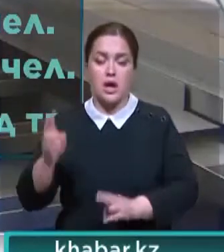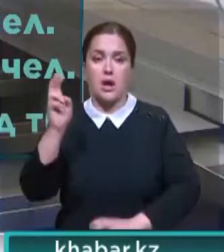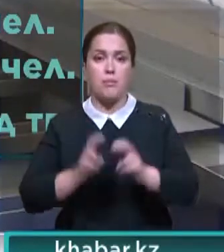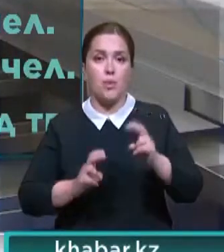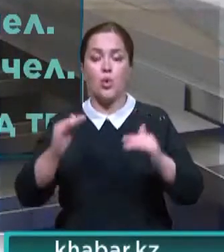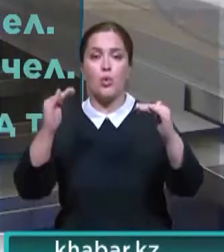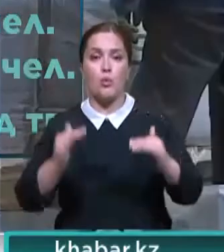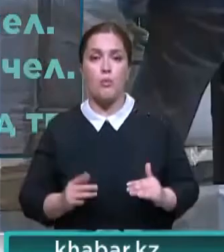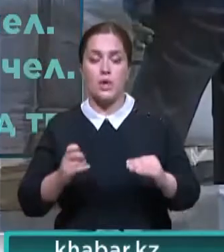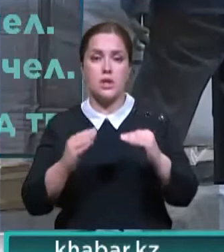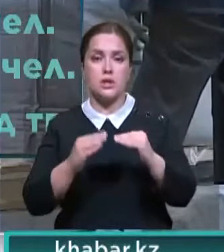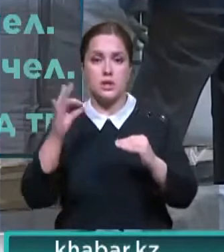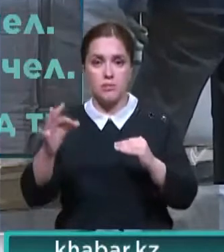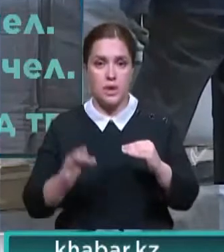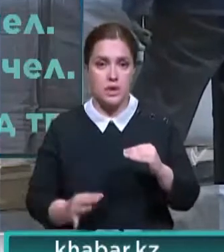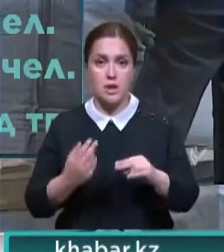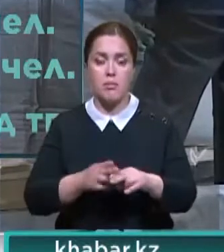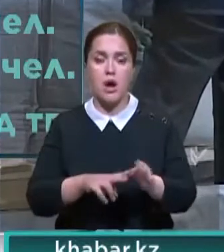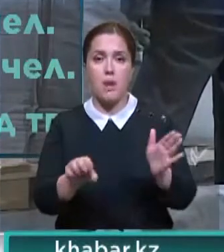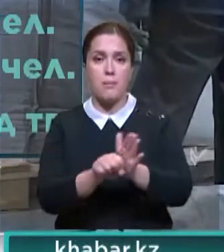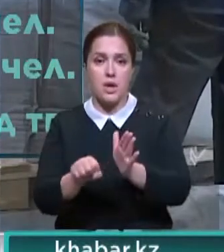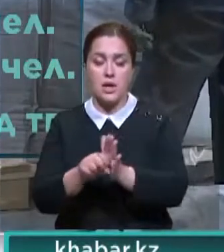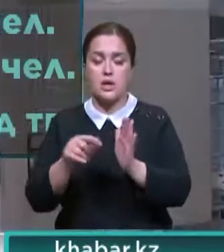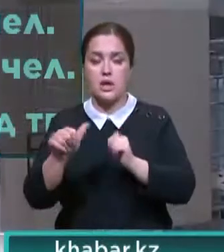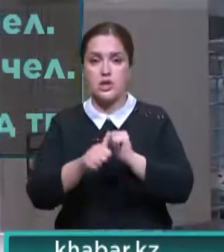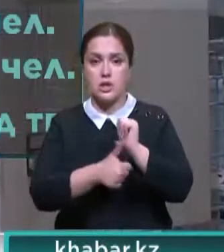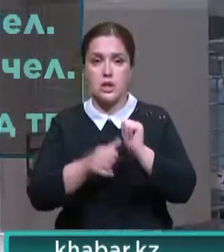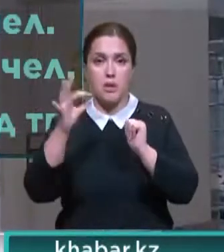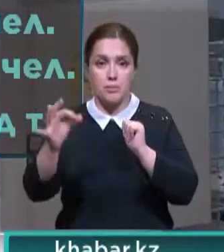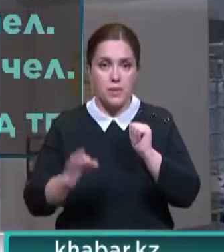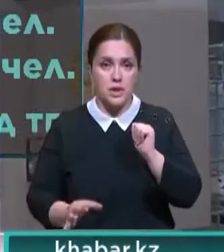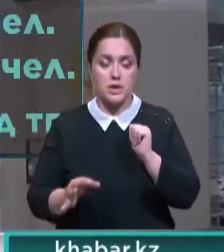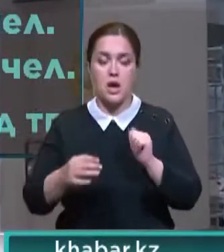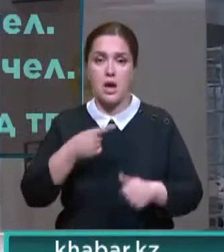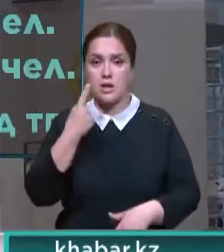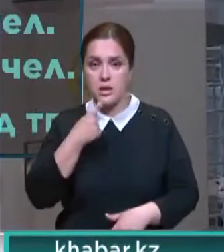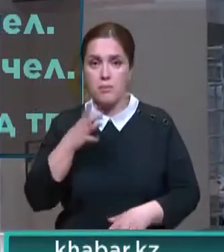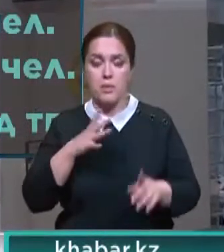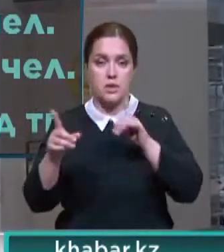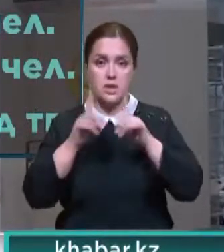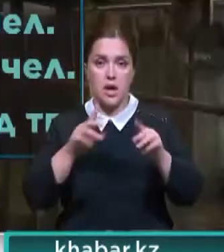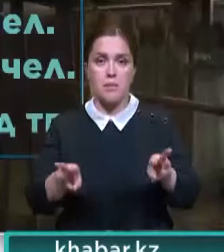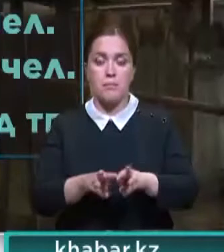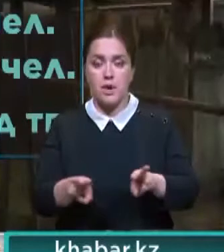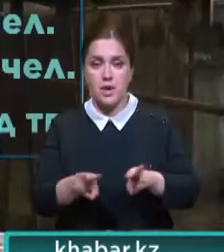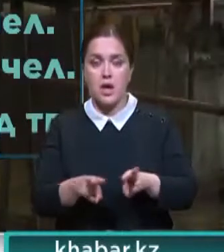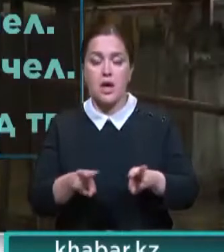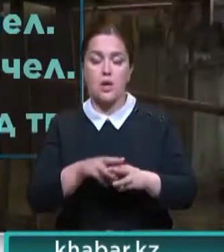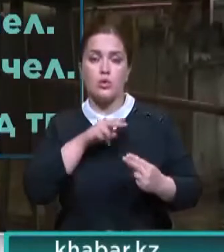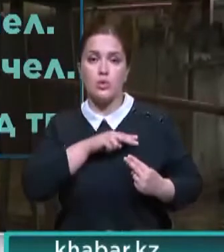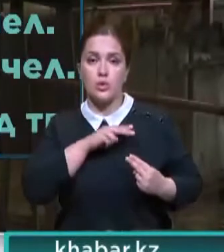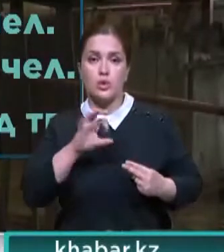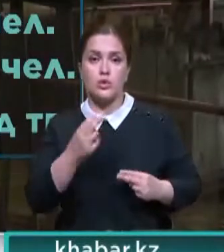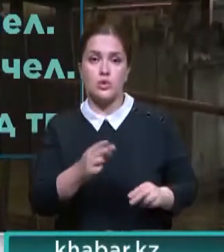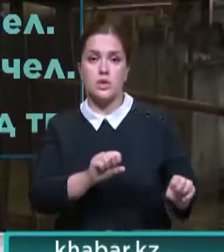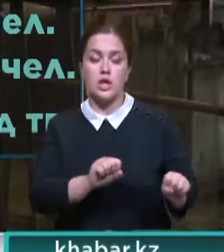уменьшилось на 10%. Количество погибших на 16% сказал в ходе заседания правительства министр труда и